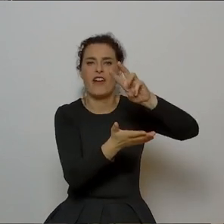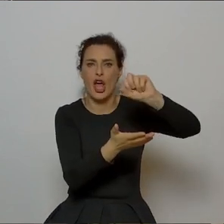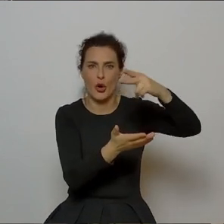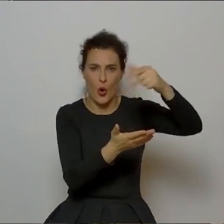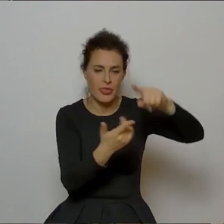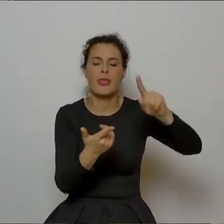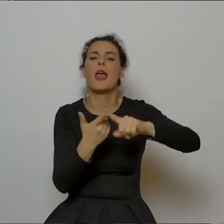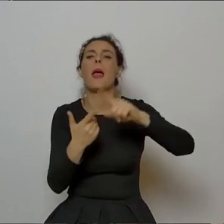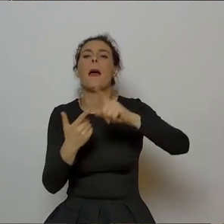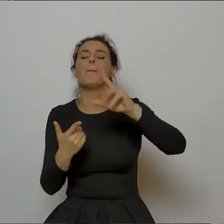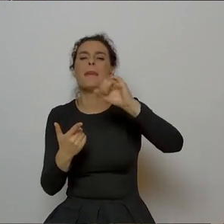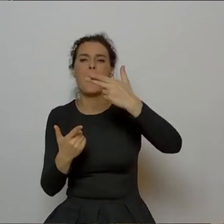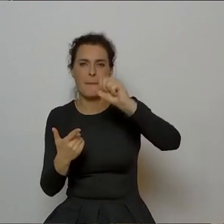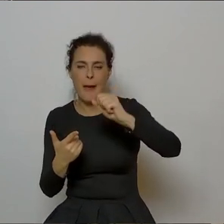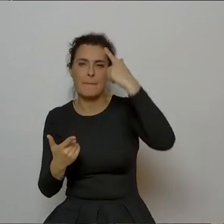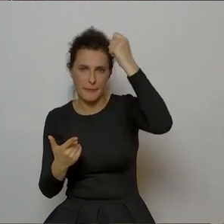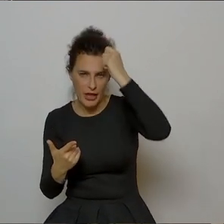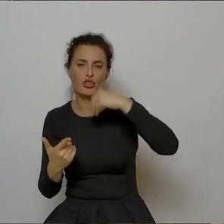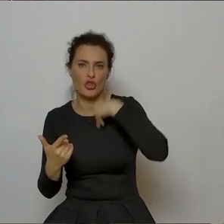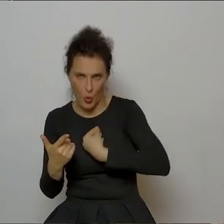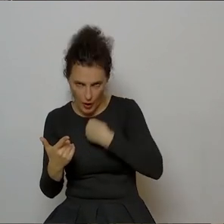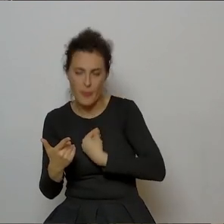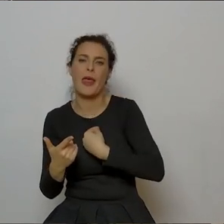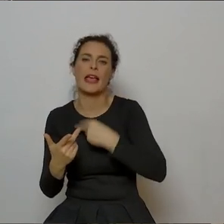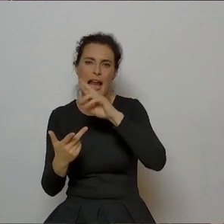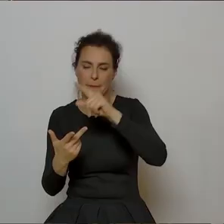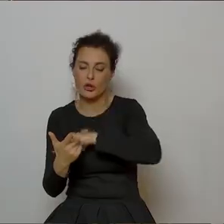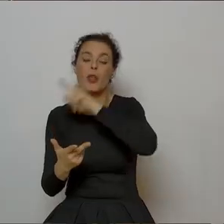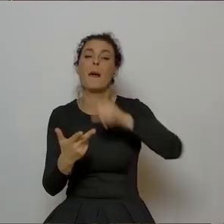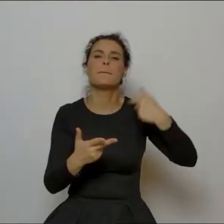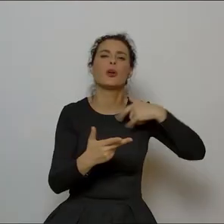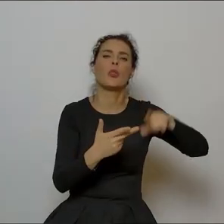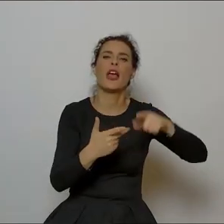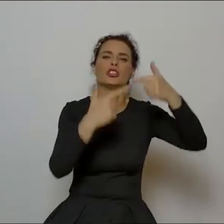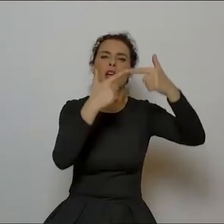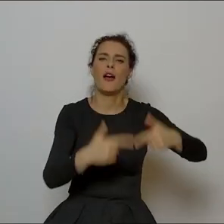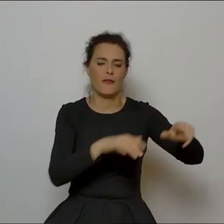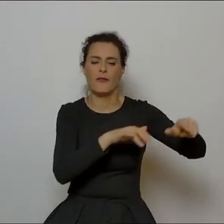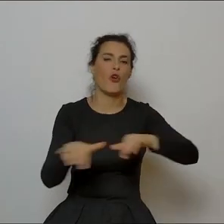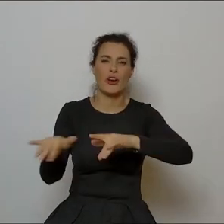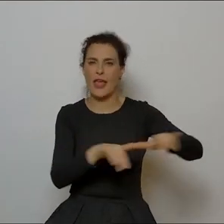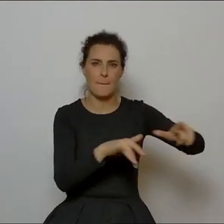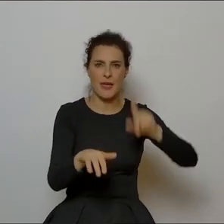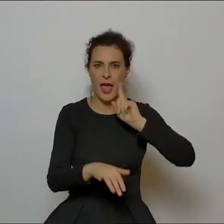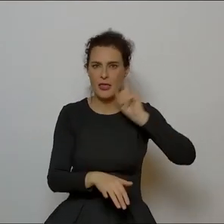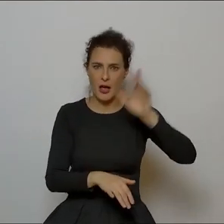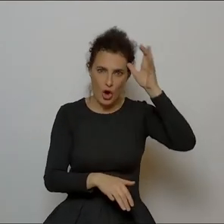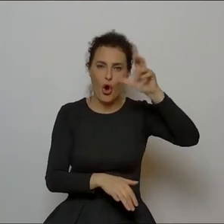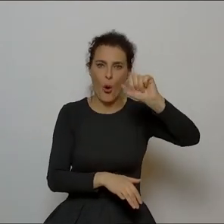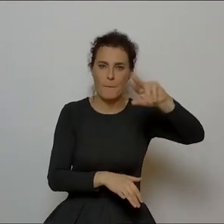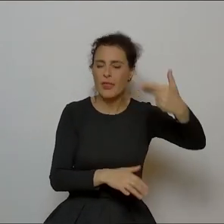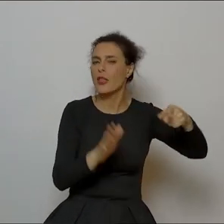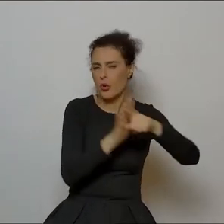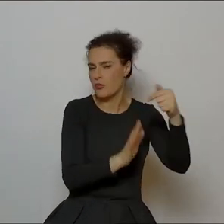Bema Pamięci, Żałobny, Rapsod oczywiście, oczywiście Fortepian Chopina, ja chodziłem do liceum imienia Chopina, więc to już w ogóle była jazda